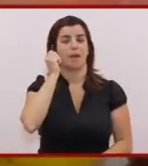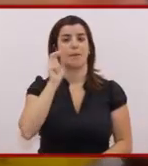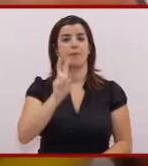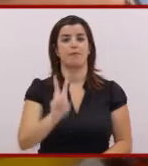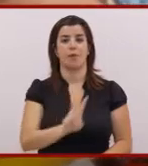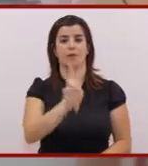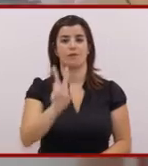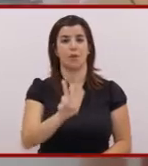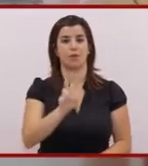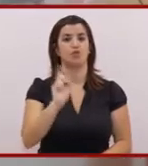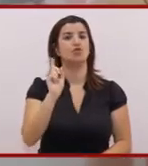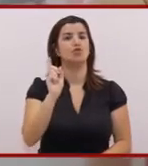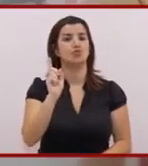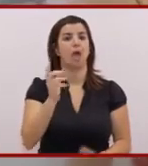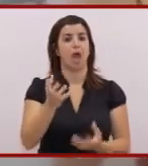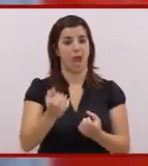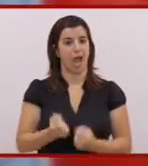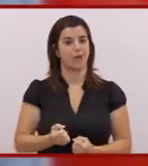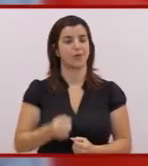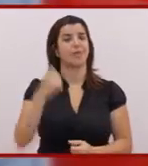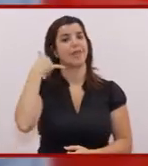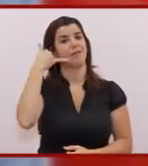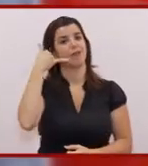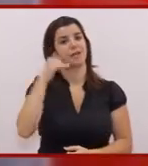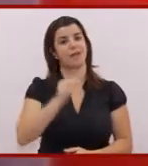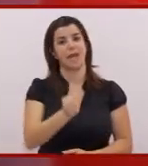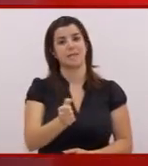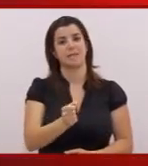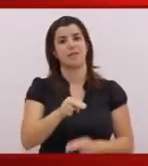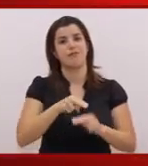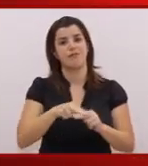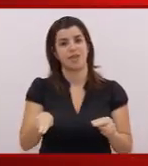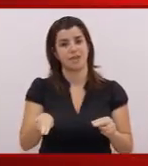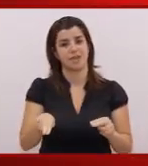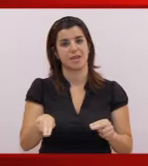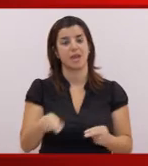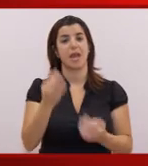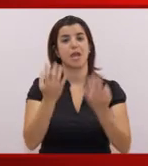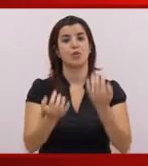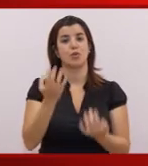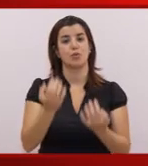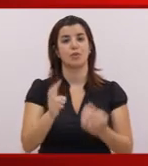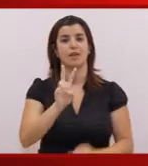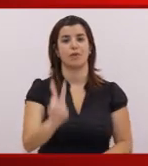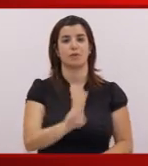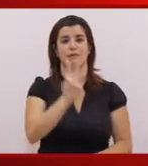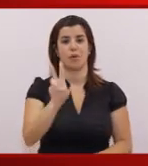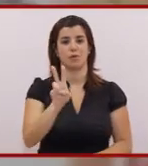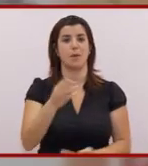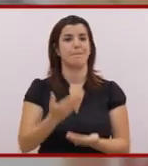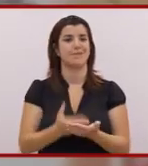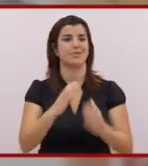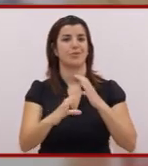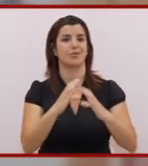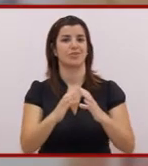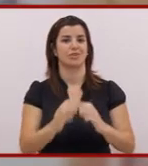fos toħħrajn apps li permets taħħom taħraf il-kuluri tal-hweġeċ li tkun set il-bets. Li-smartfone plans ta' Vodafone jinkludu telefonati u